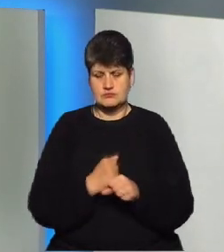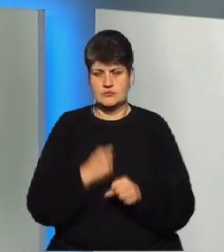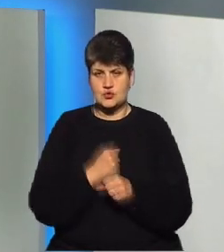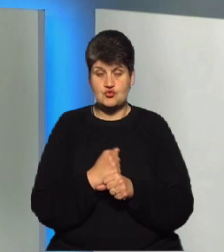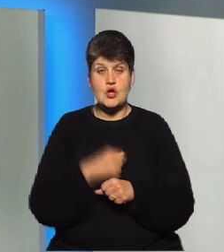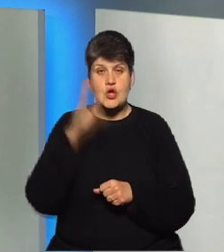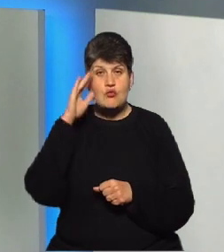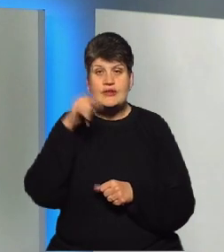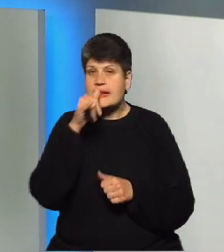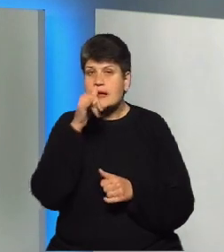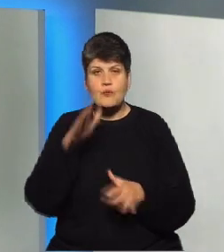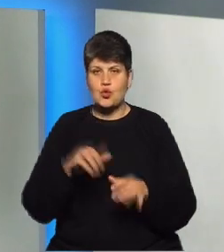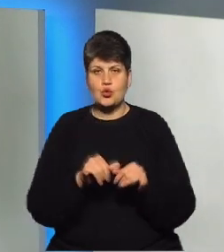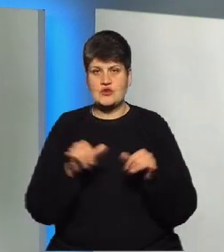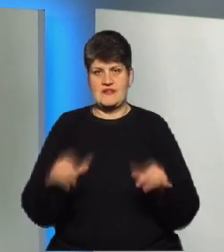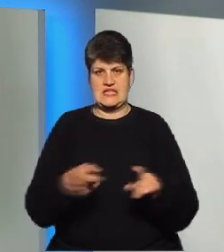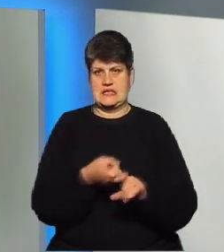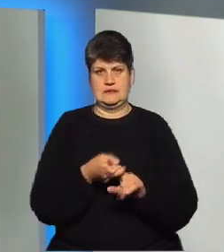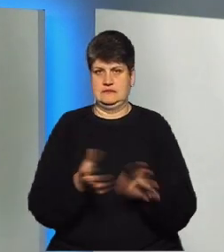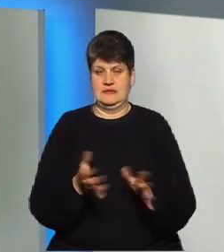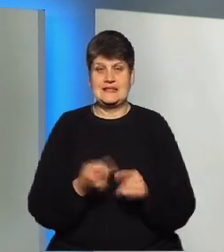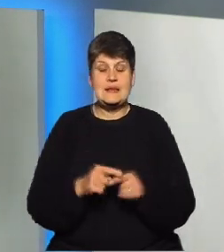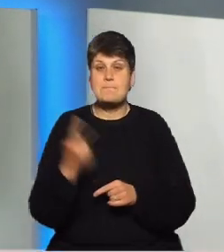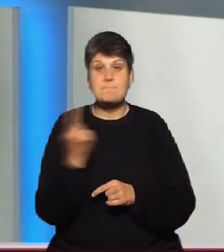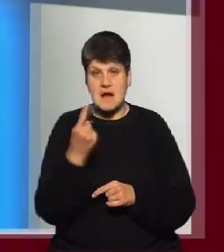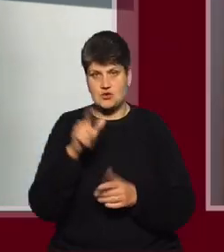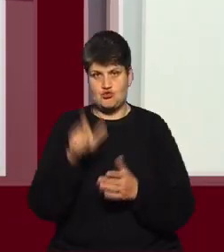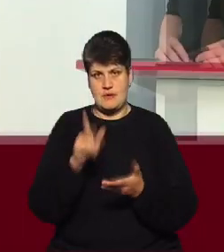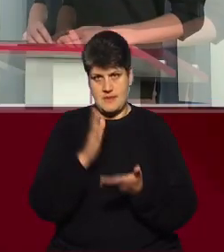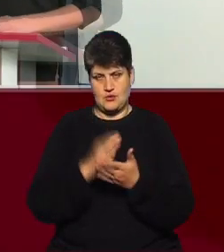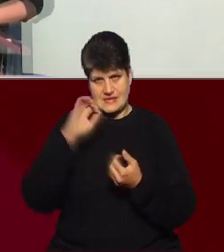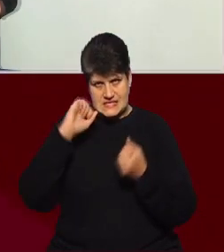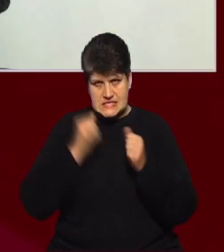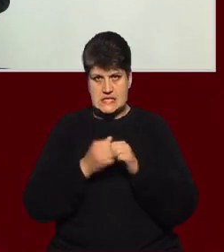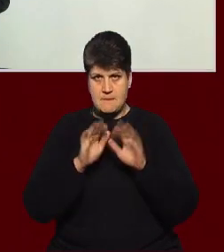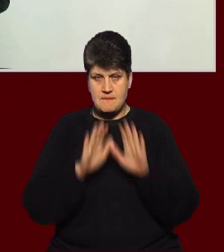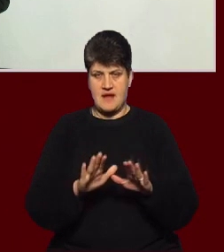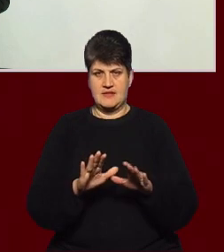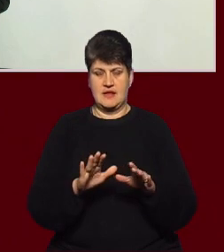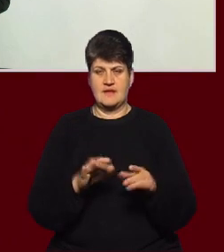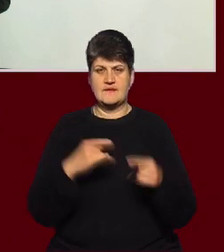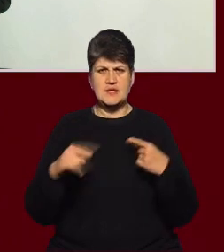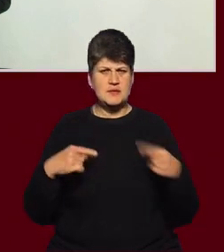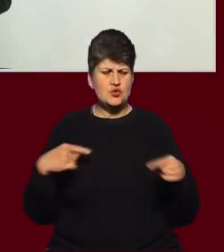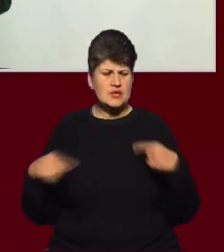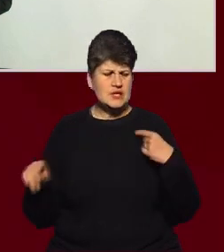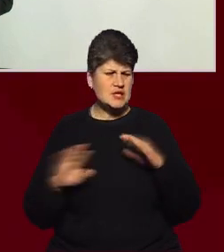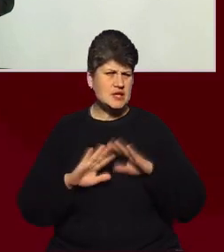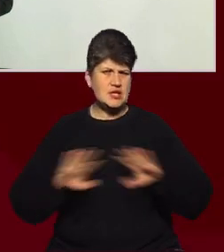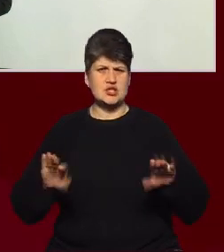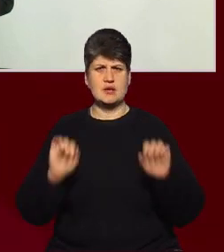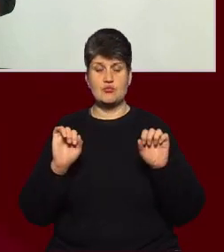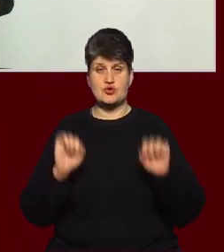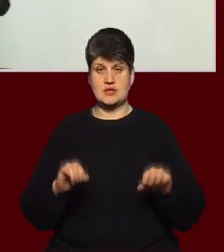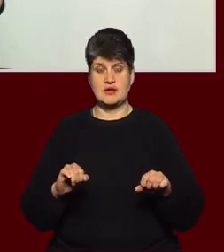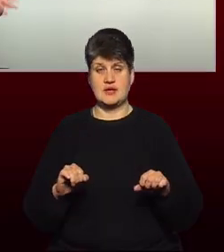розвиватися хвороботворні бактерії. Тобто, це перше, що люди повинні запам'ятати, що якраз на відміну від всіх інших можливих альтернатив... Відкритих